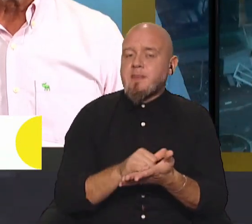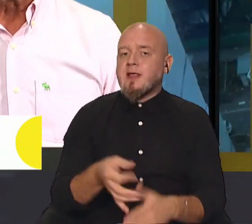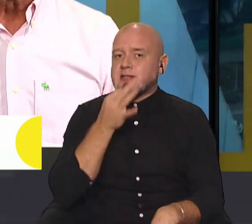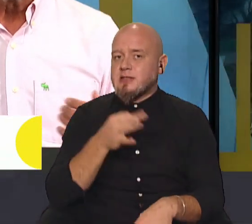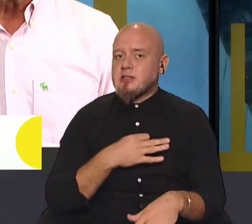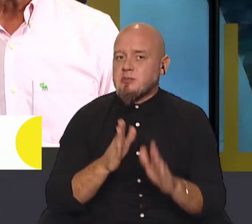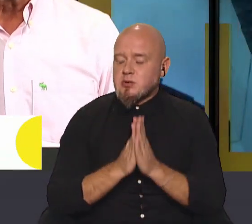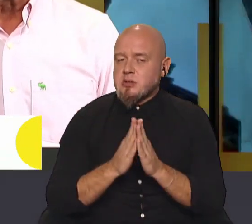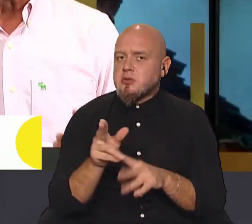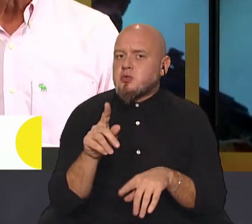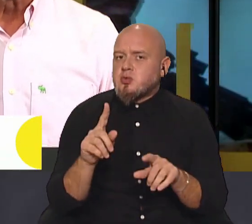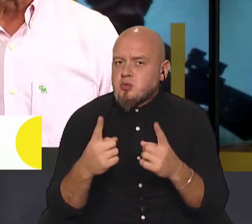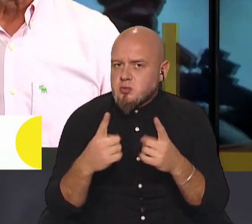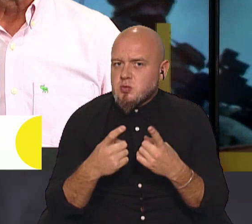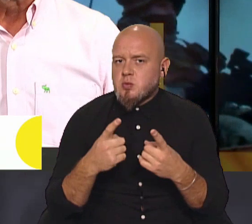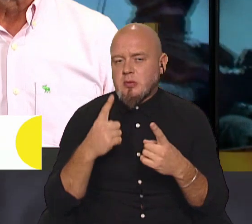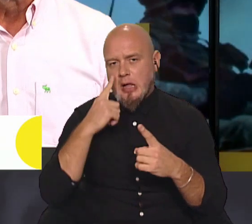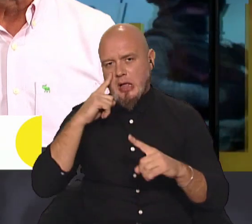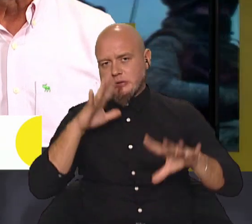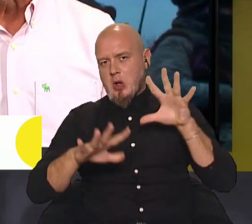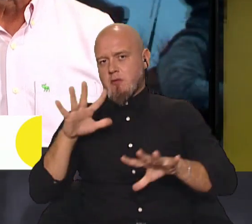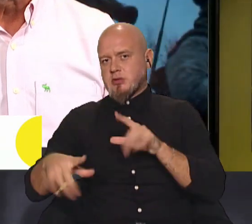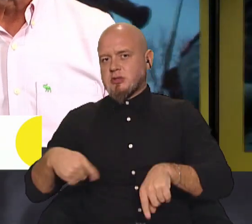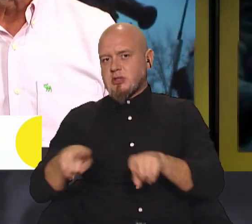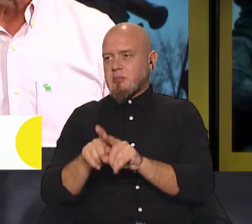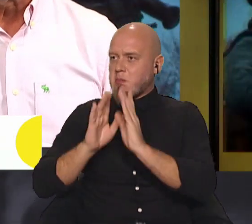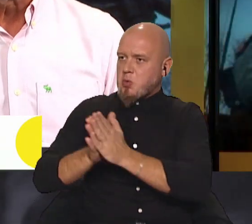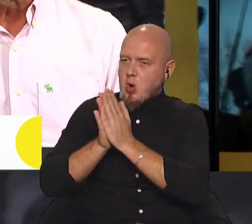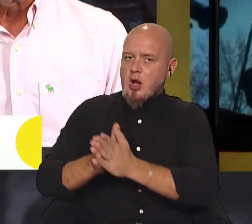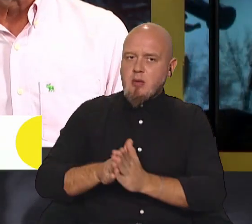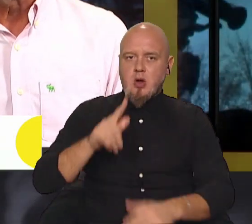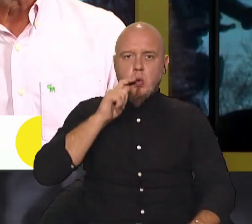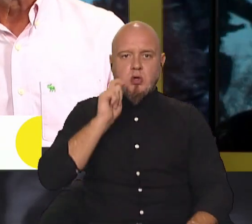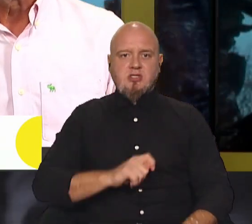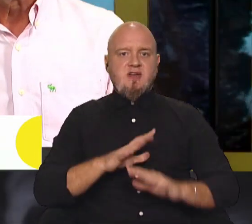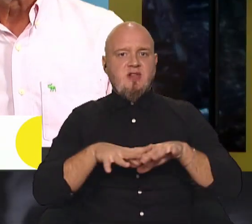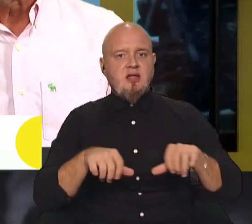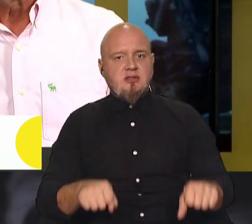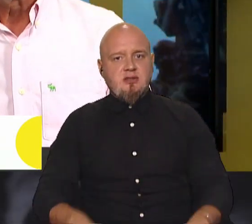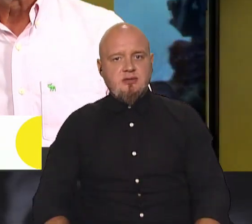будь ласка, чому злегковажили такими проханнями української влади?